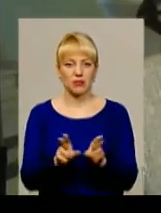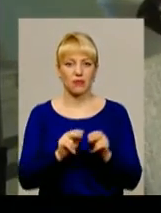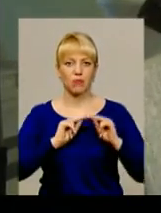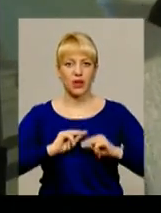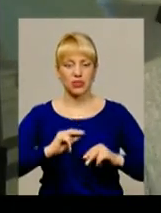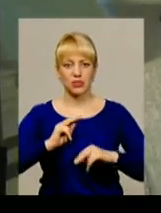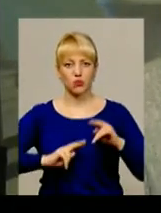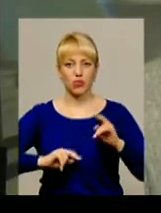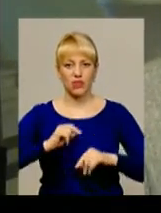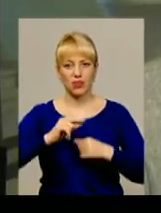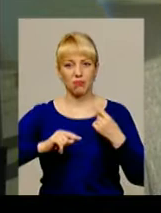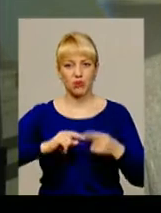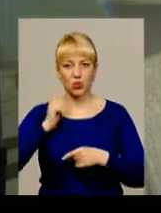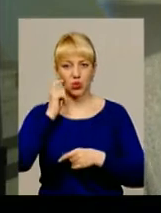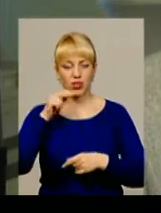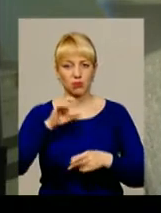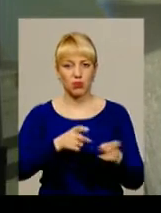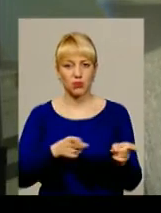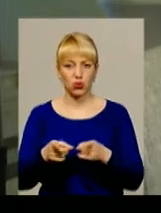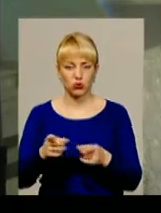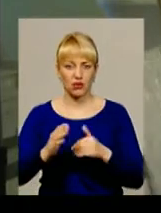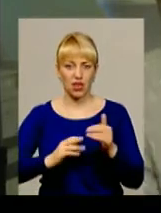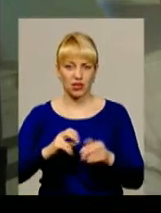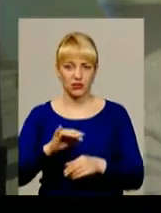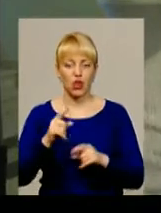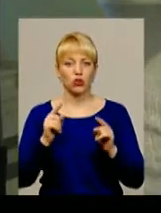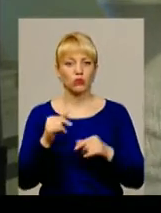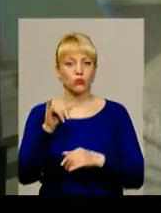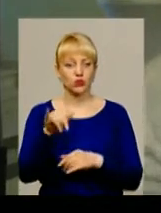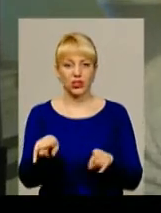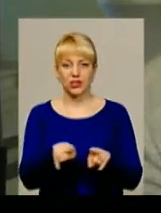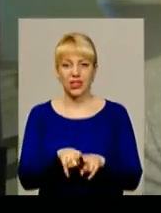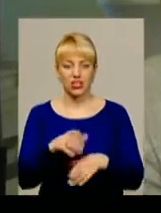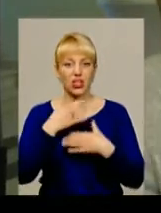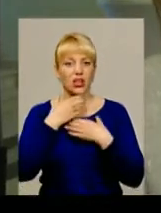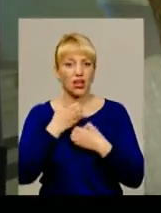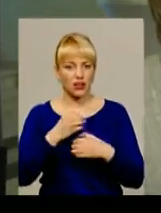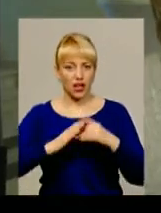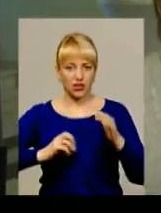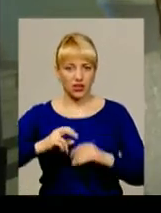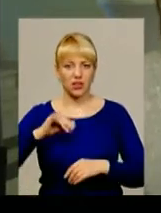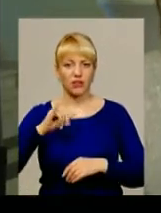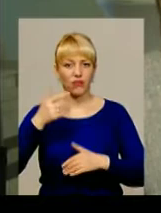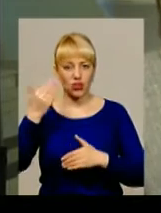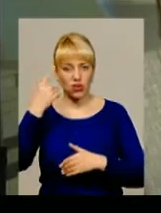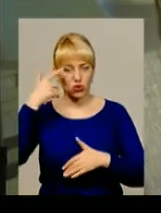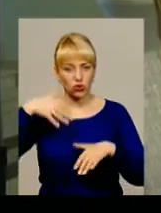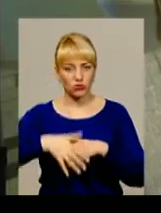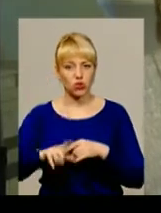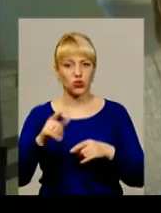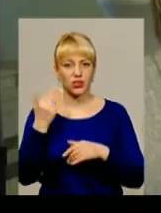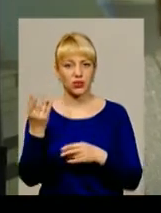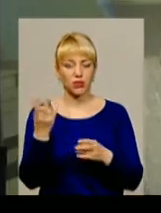будівельним бізнесом в Україні по підготовці кадрів. Тому що в них теж кадровий голод, і вони починають розуміти, що їм потрібно